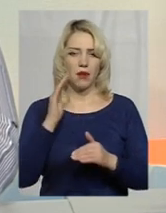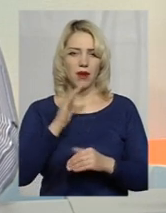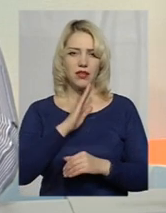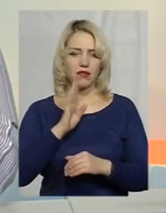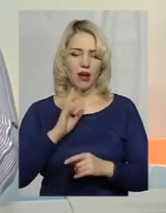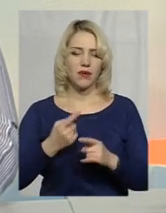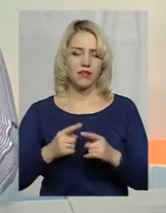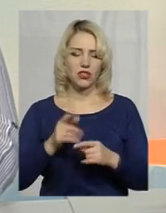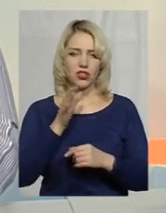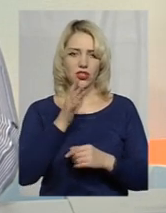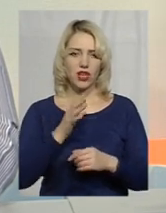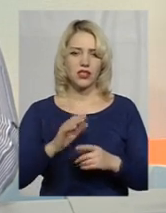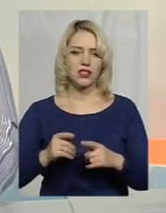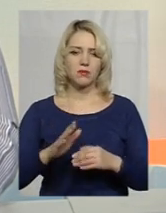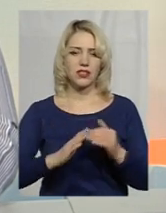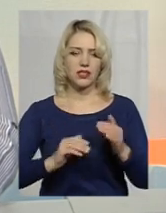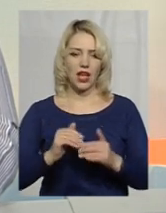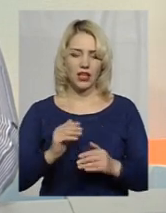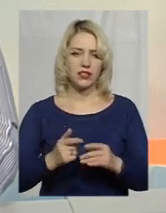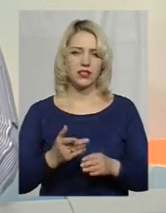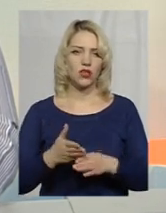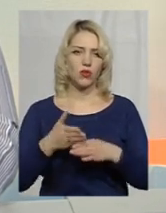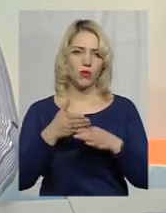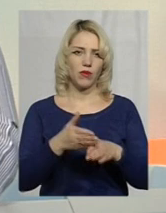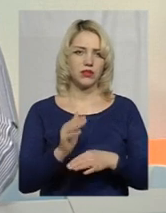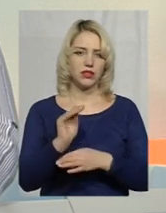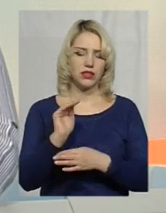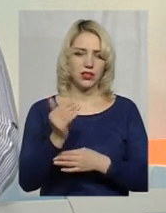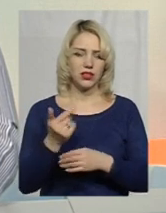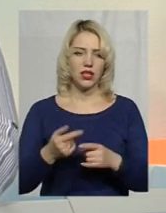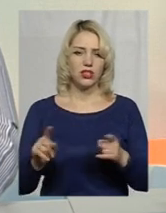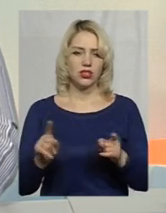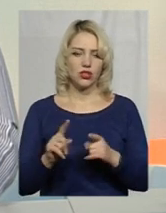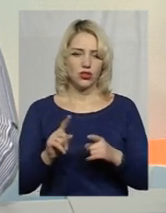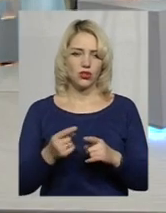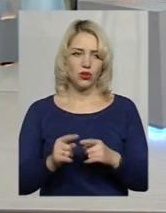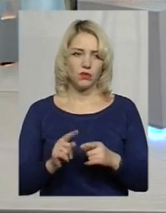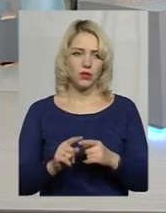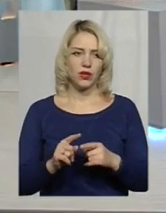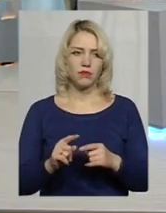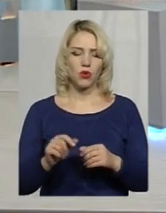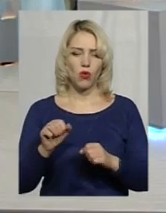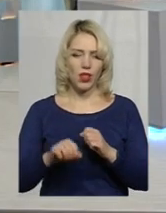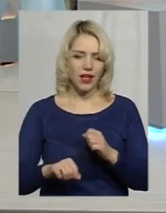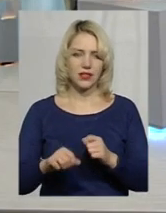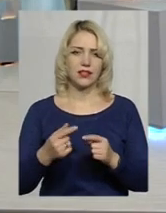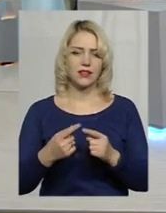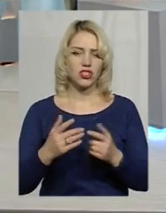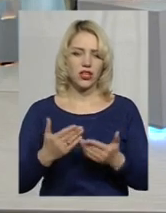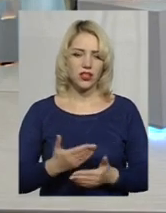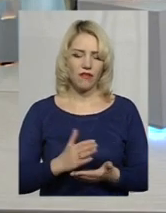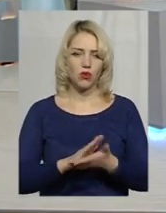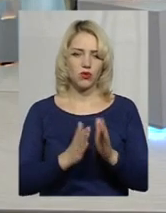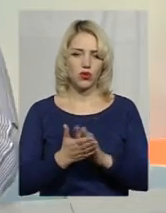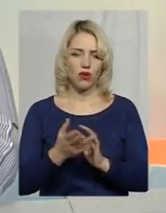підтримки, соціальні працівники супроводжують біологічну родину, для того, щоб подолати складні життєві обставини. І третя